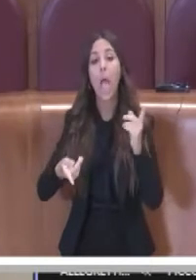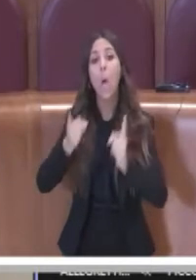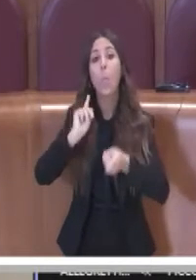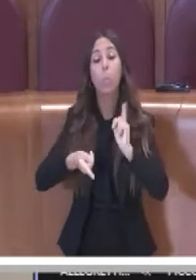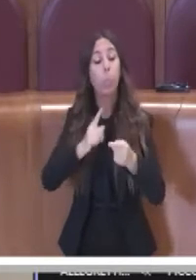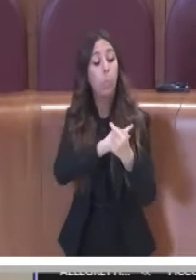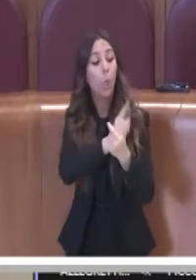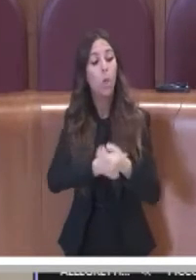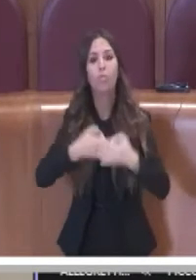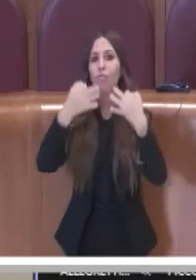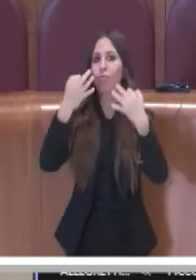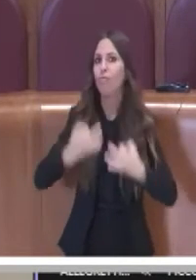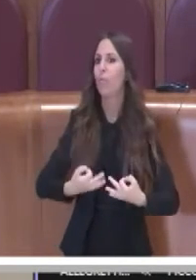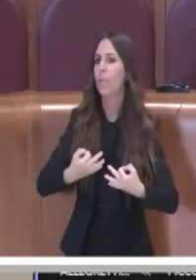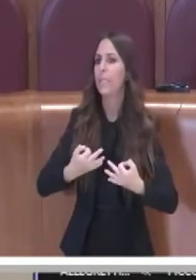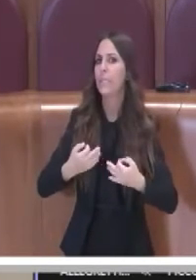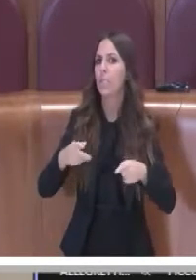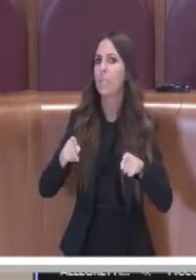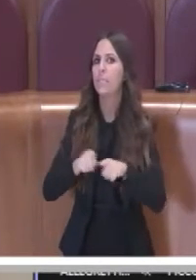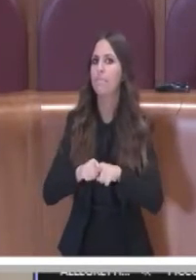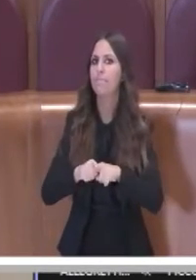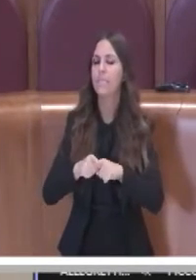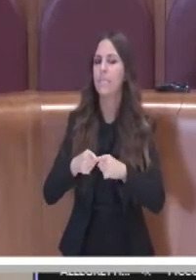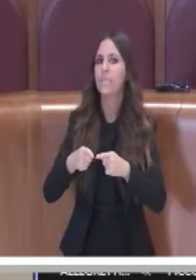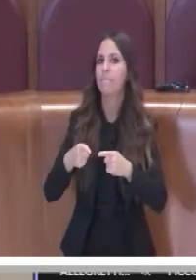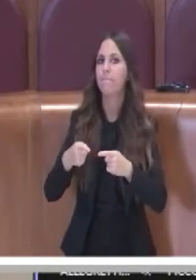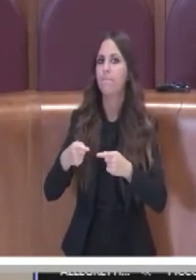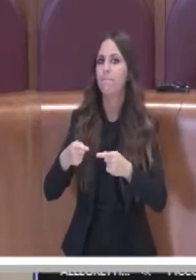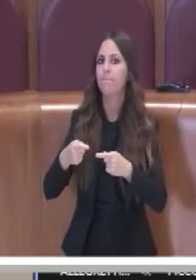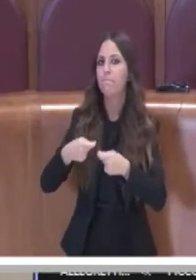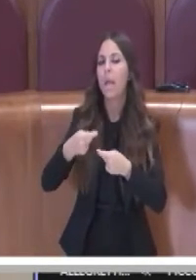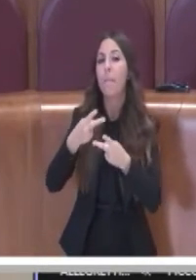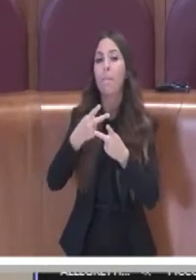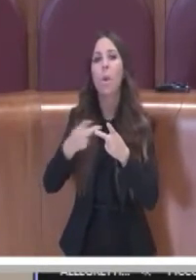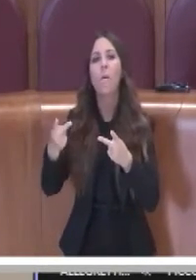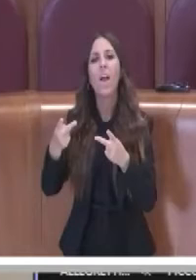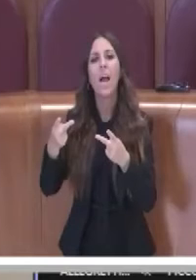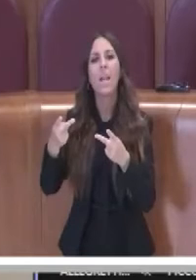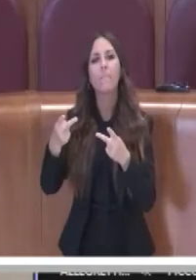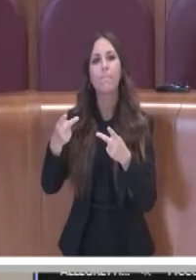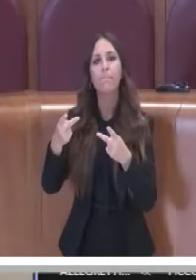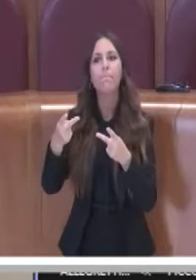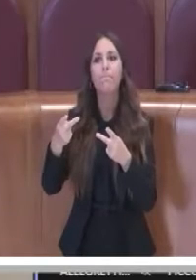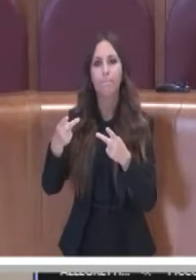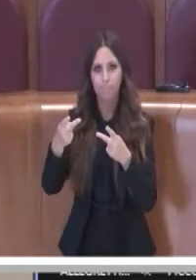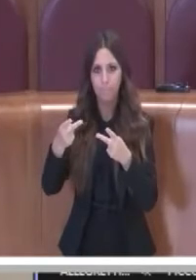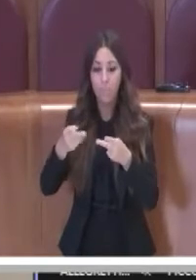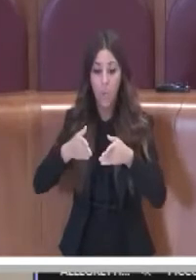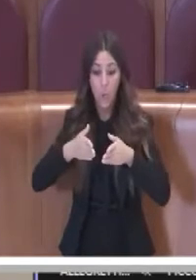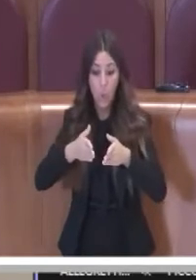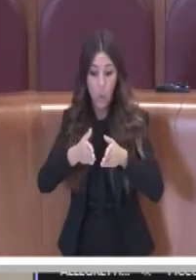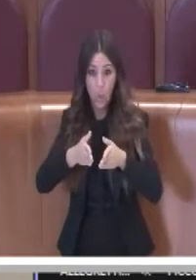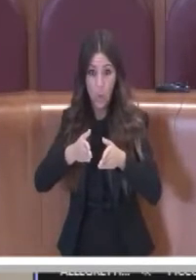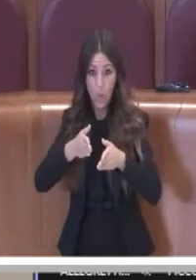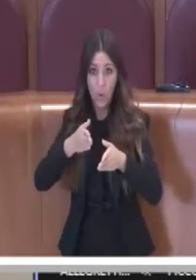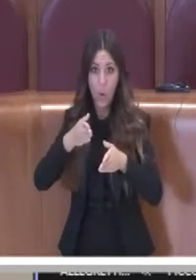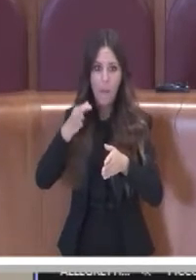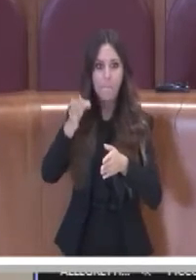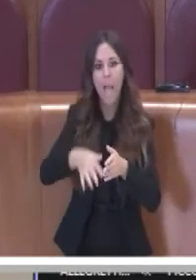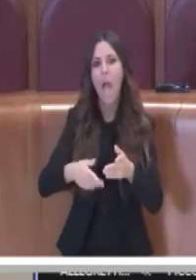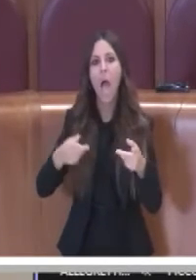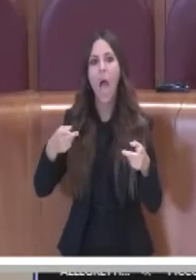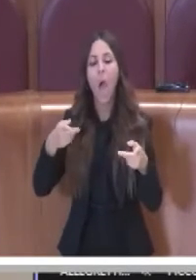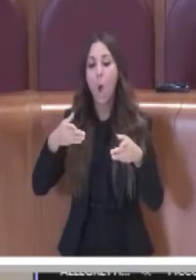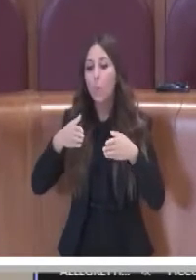giustamente facciano pressione per cercare di andare in una certa direzione, ma era la stessa